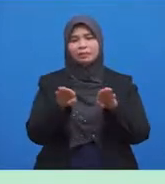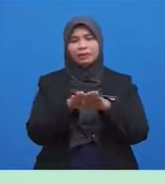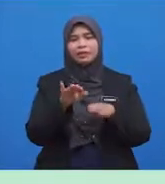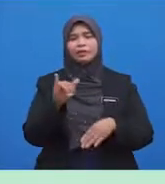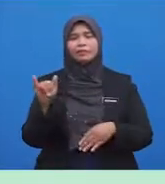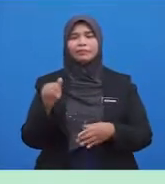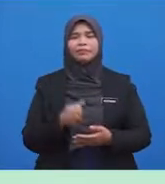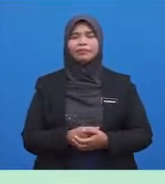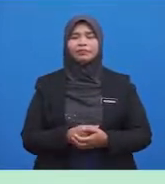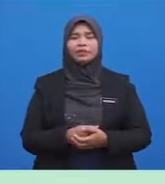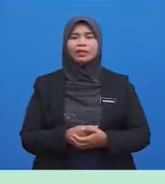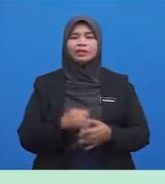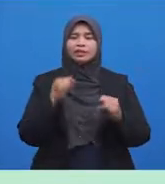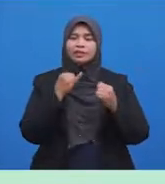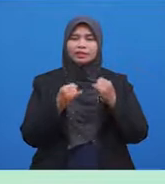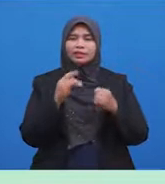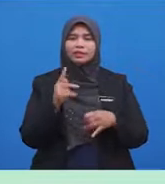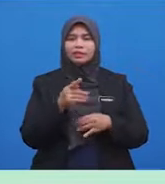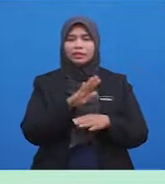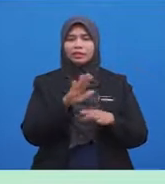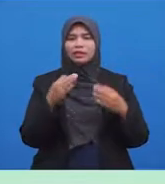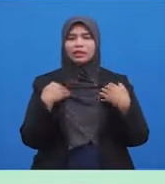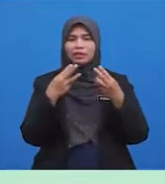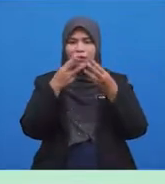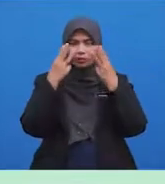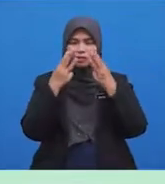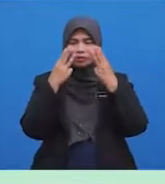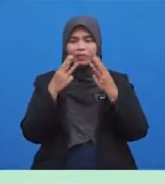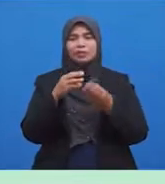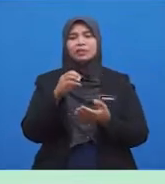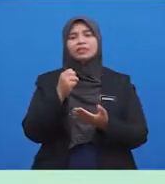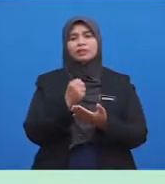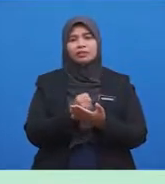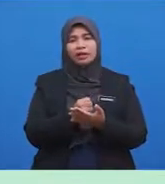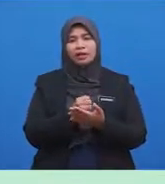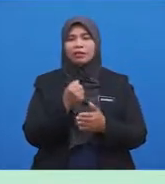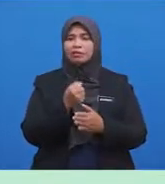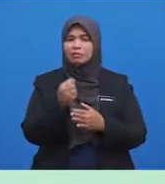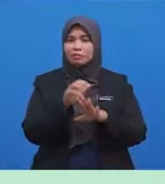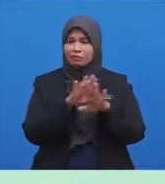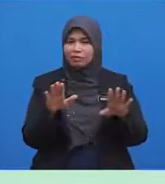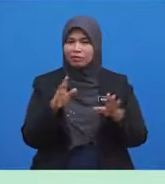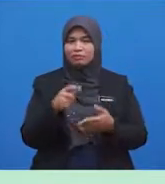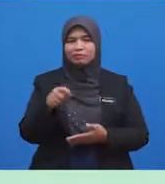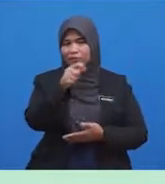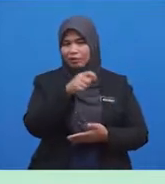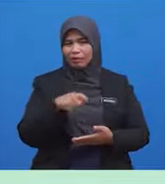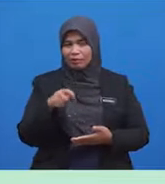Jika kita tidak berwuduk, sah atau tidak, solat kita, tawaf kita,